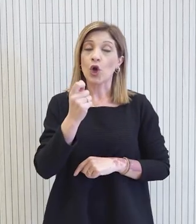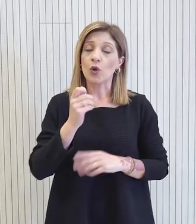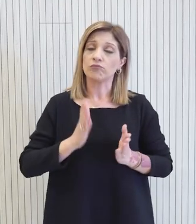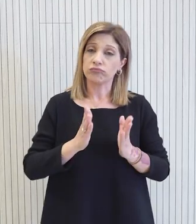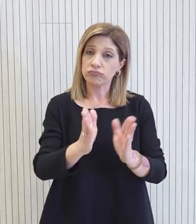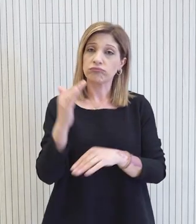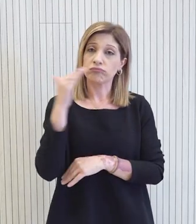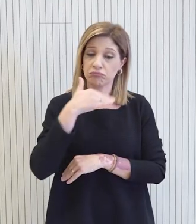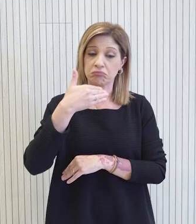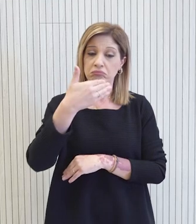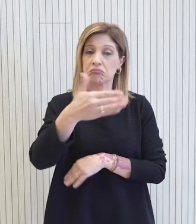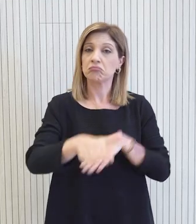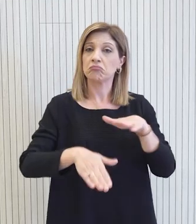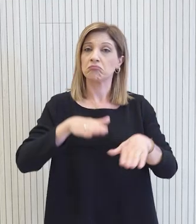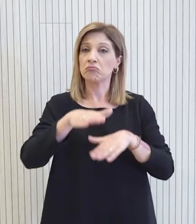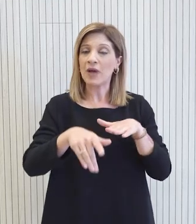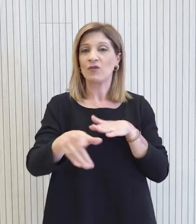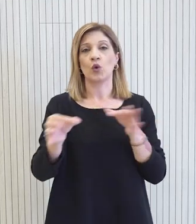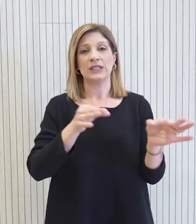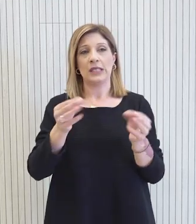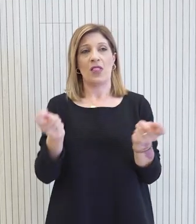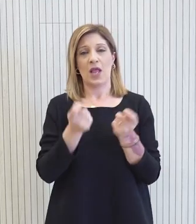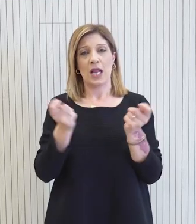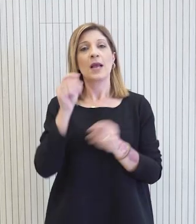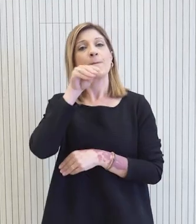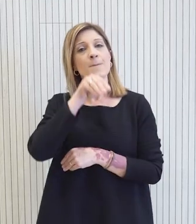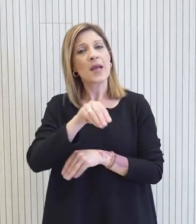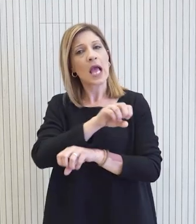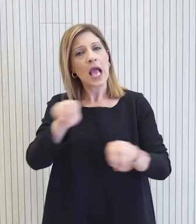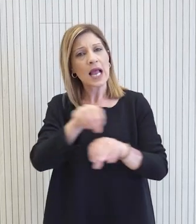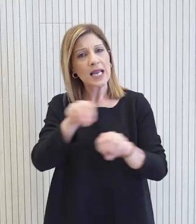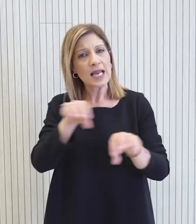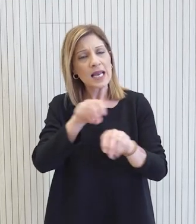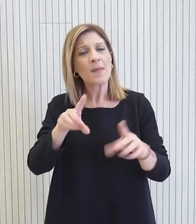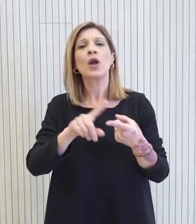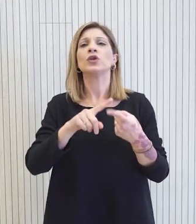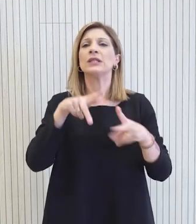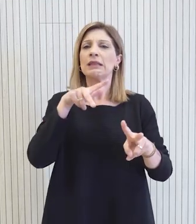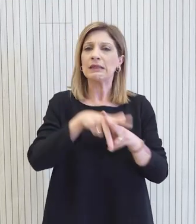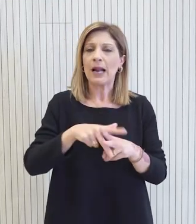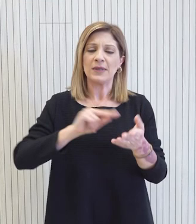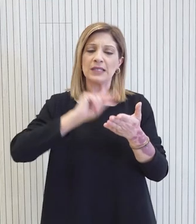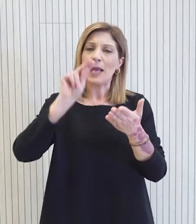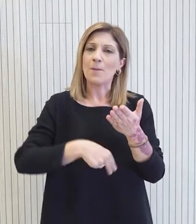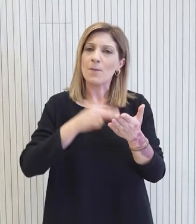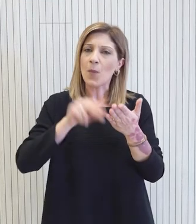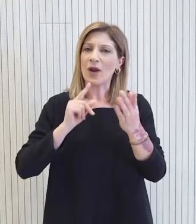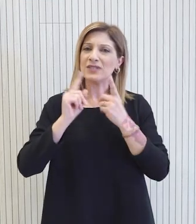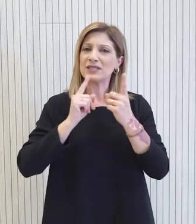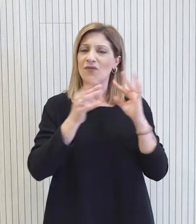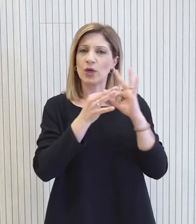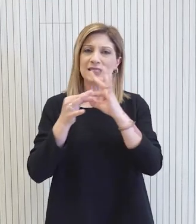προχωρήσει άμεσα με τα επόμενα στάδια ελοποίησης του σχεδίου που περιλαμβάνουν την ενημέρωση πιστοτικών ιδρυμάτων, υπογραφή σχετικών συμφωνιών